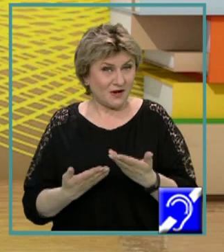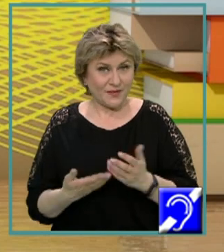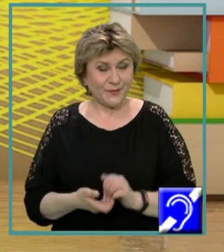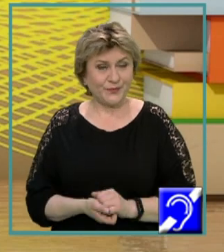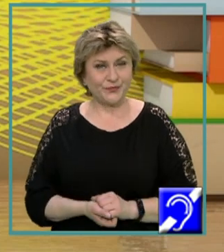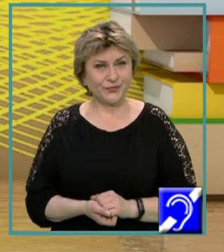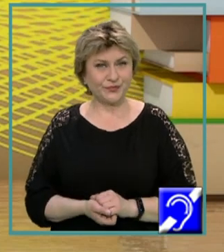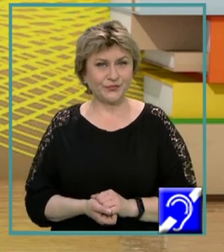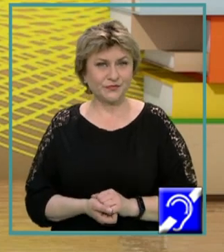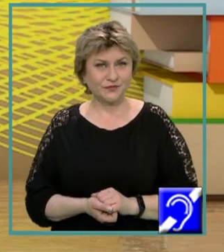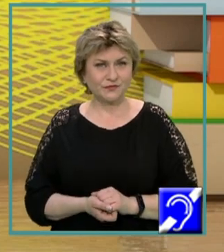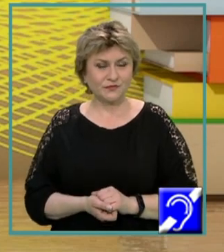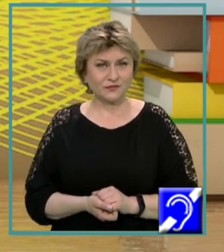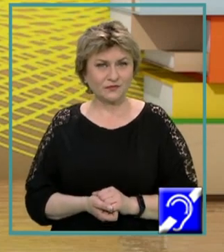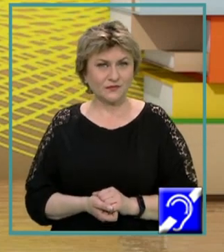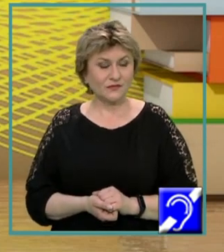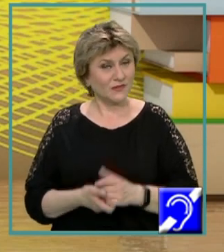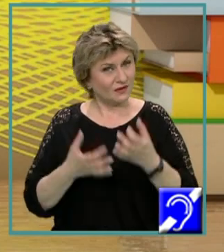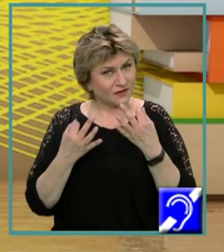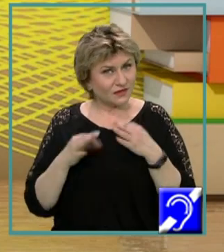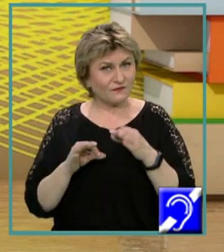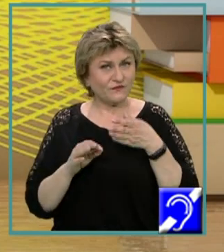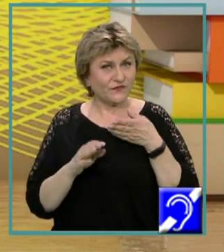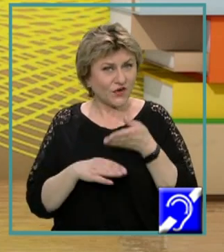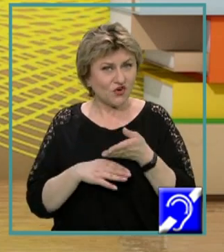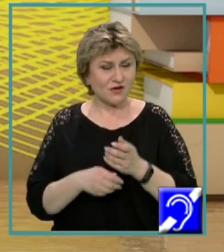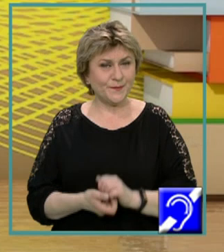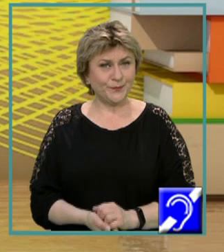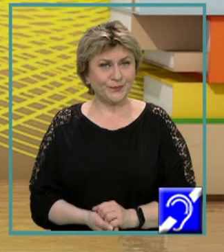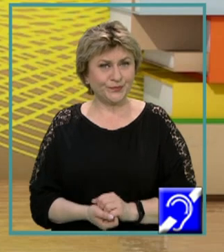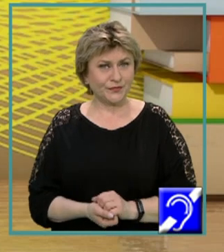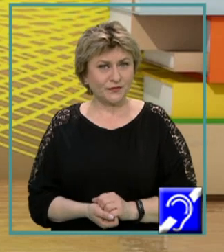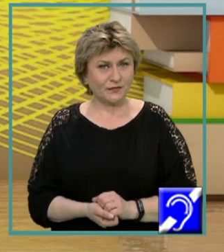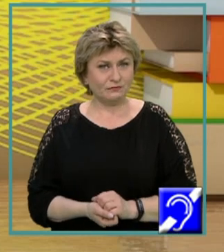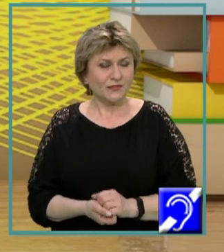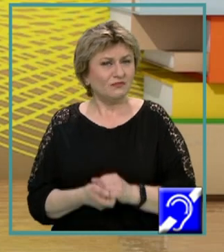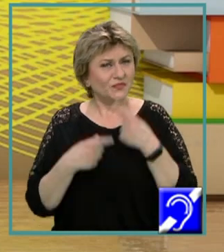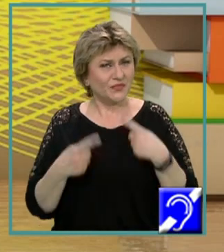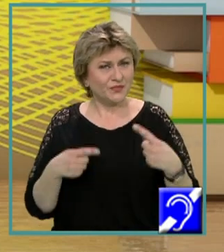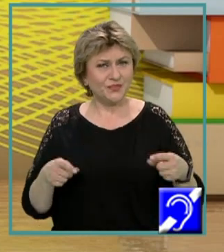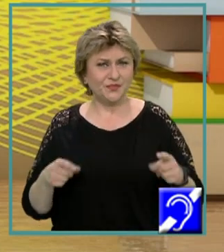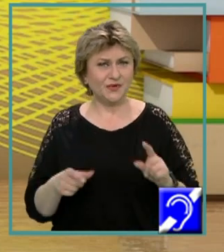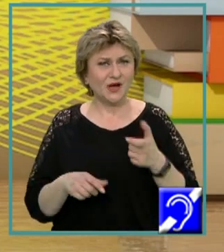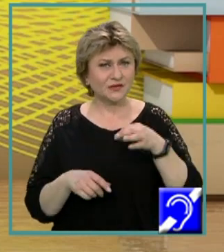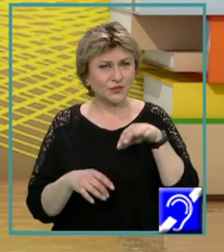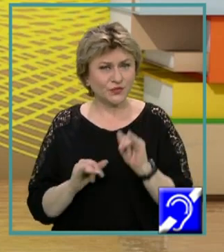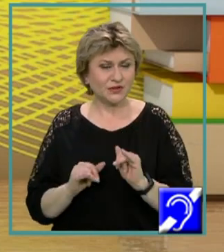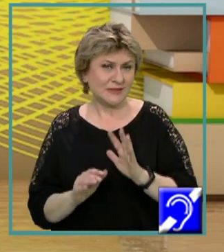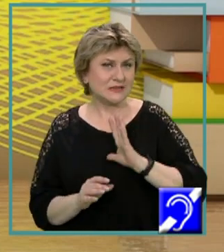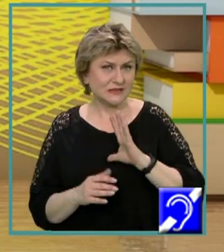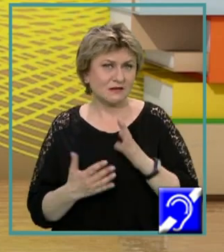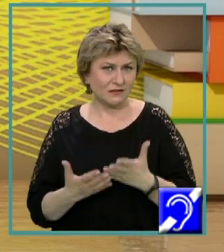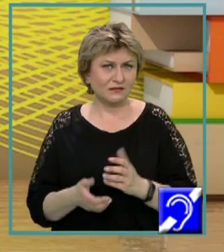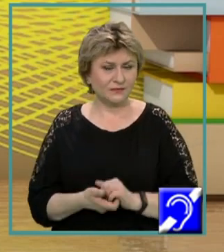permit tot felul de acțiuni riscante,